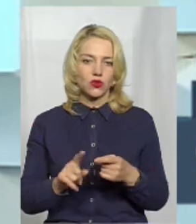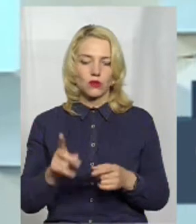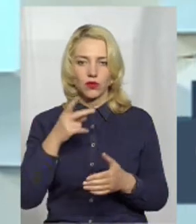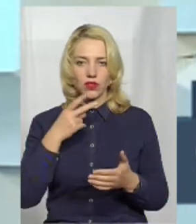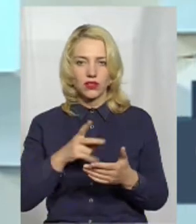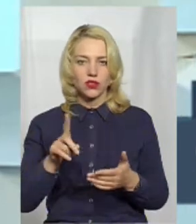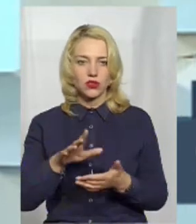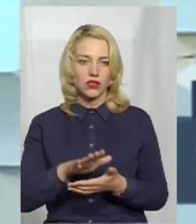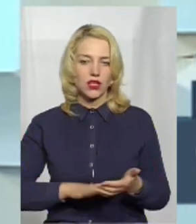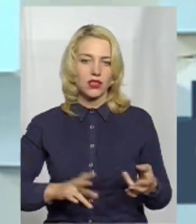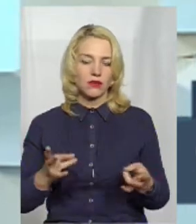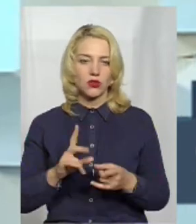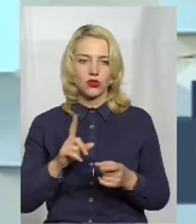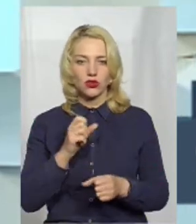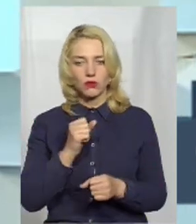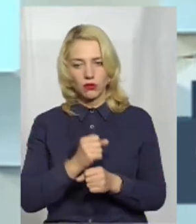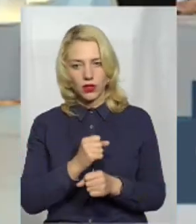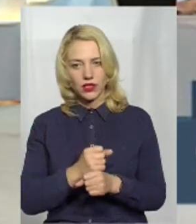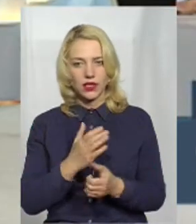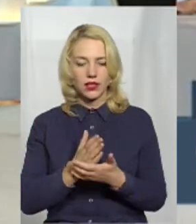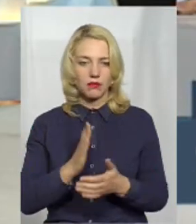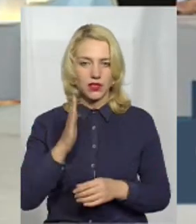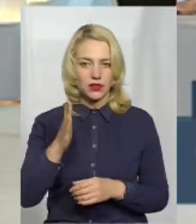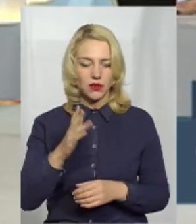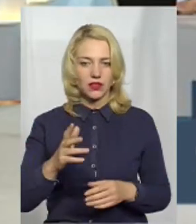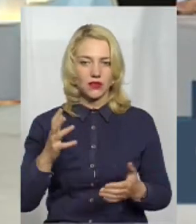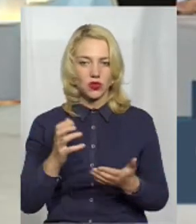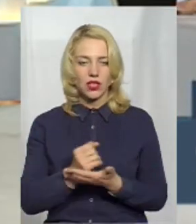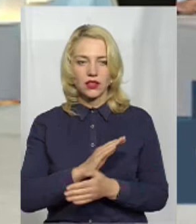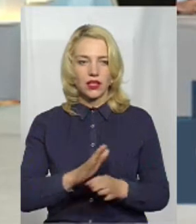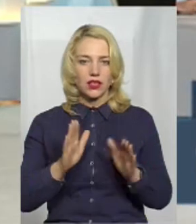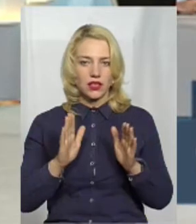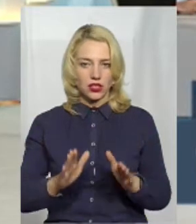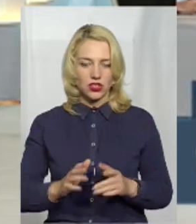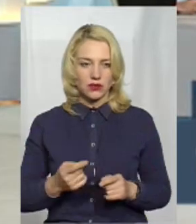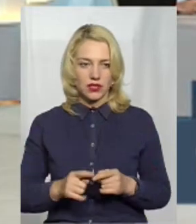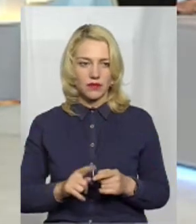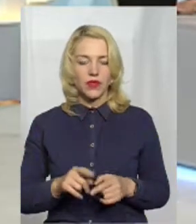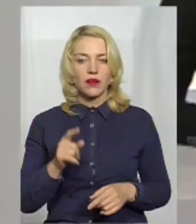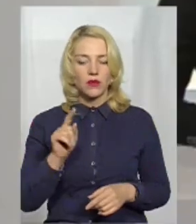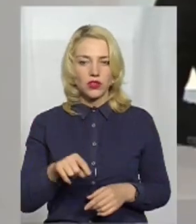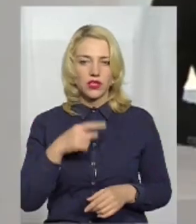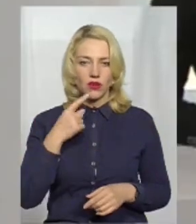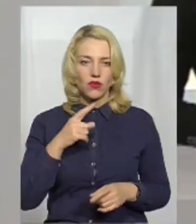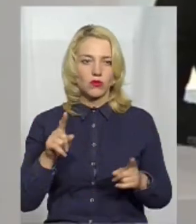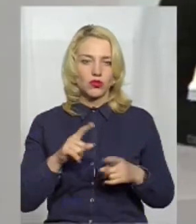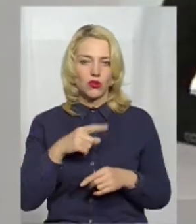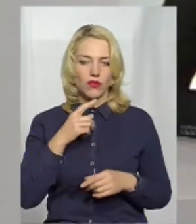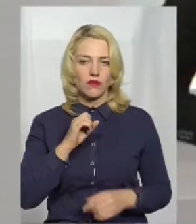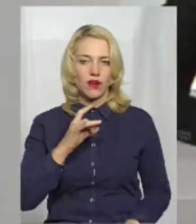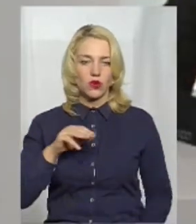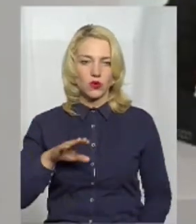треба щось робити і є якісь перспективи досягнені не лише в обласних центрах. Ось це якраз про те, що тільки що говорив пан Артур.